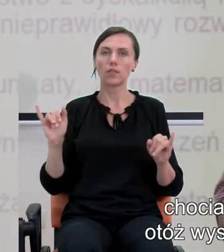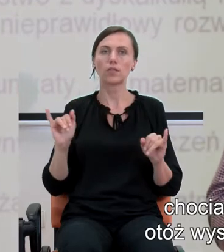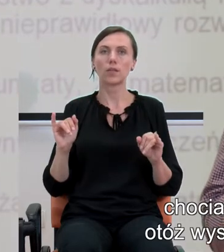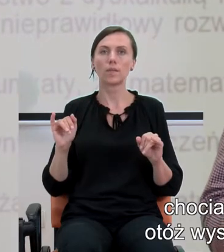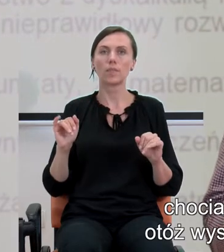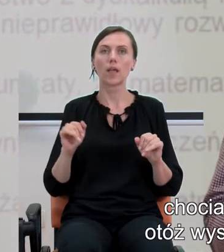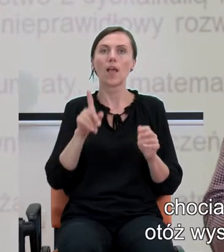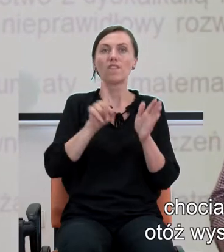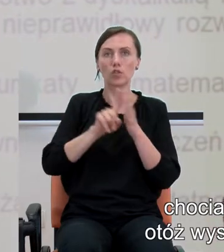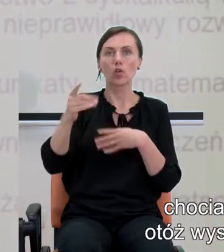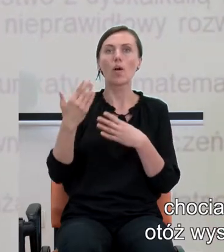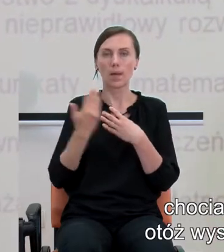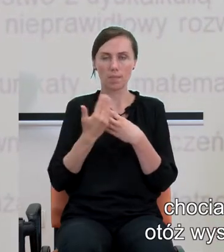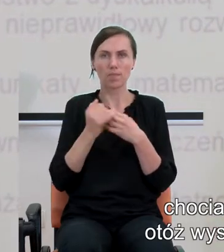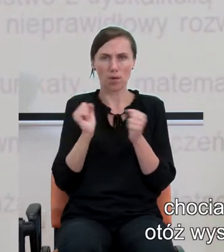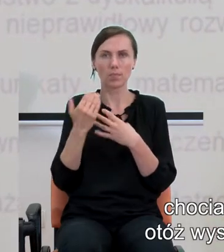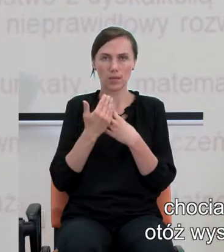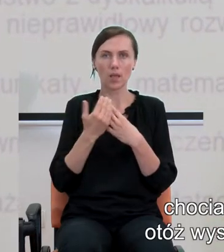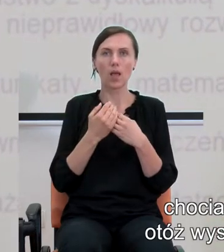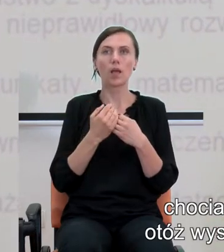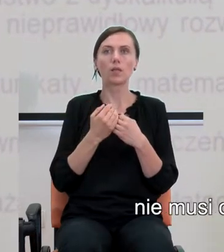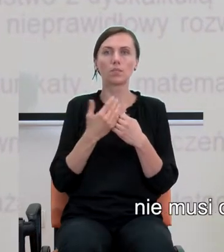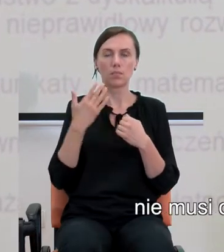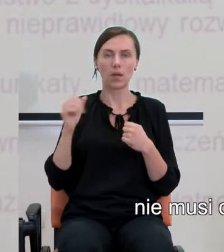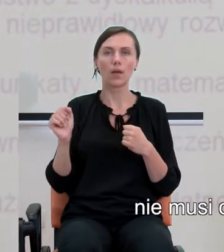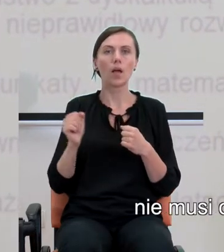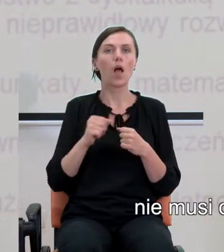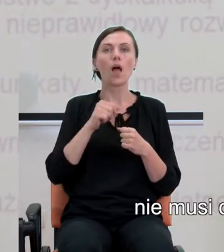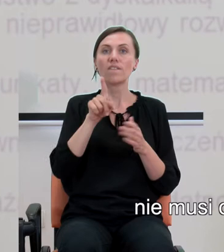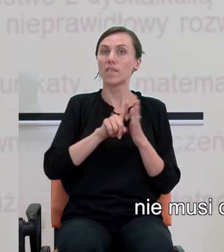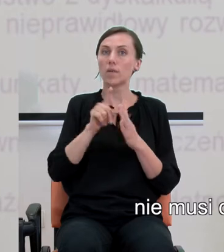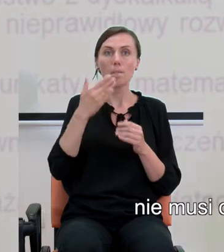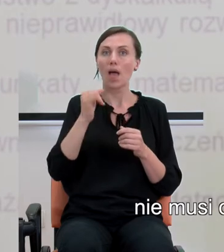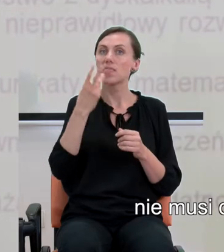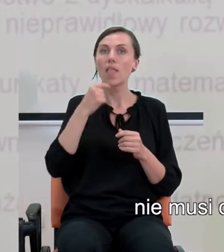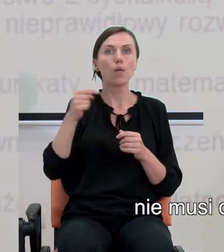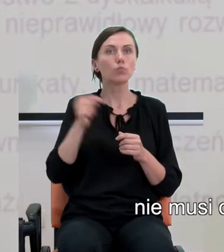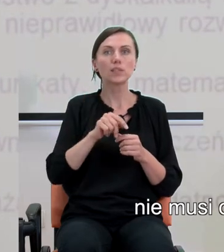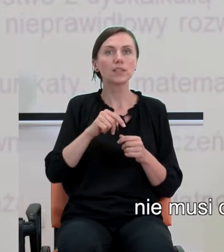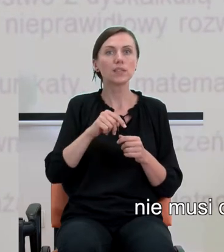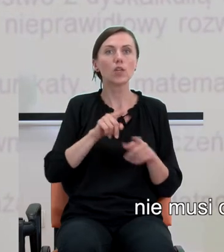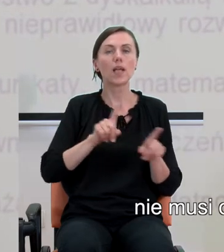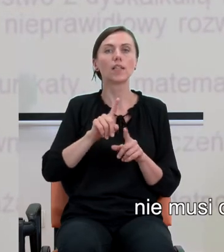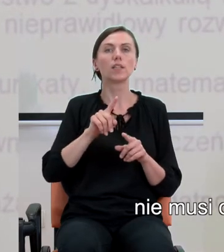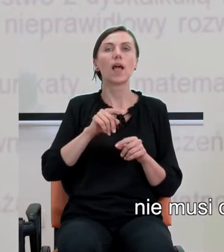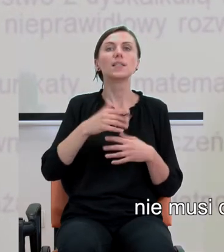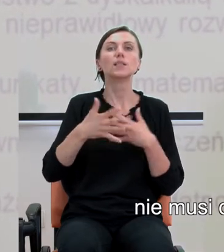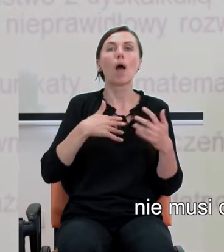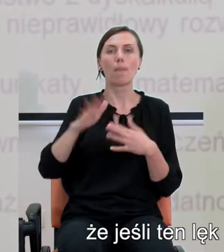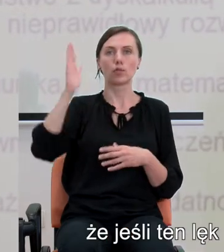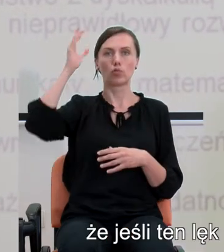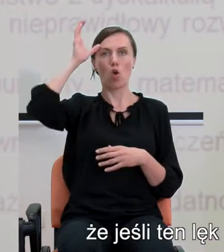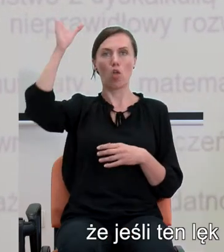wysoki lęk przed matematyką, co paradoksalne, nie musi oznaczać słabych zdolności matematycznych.